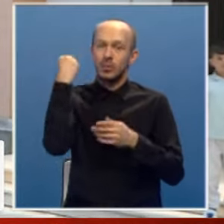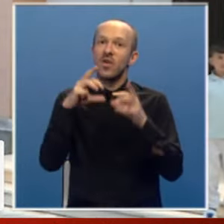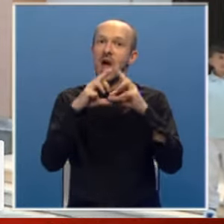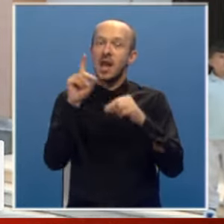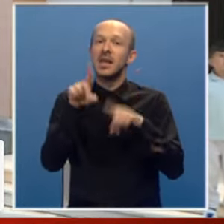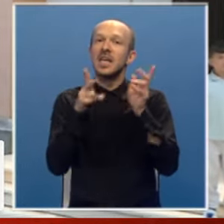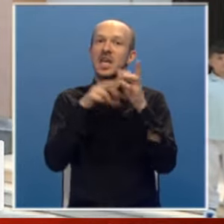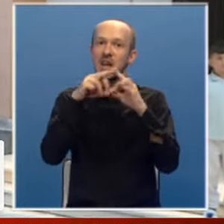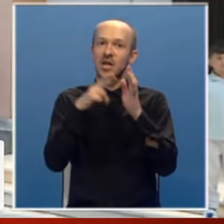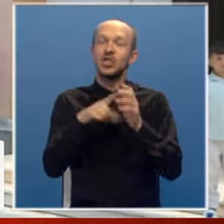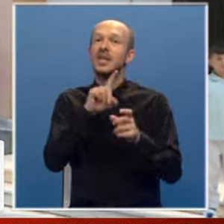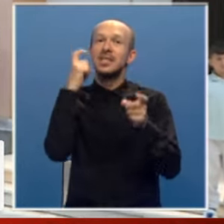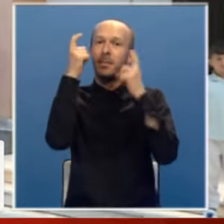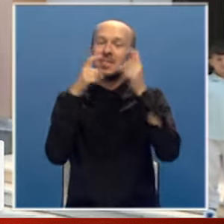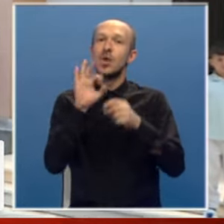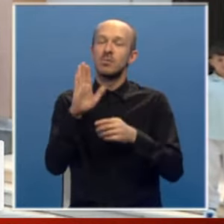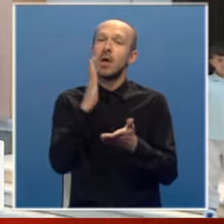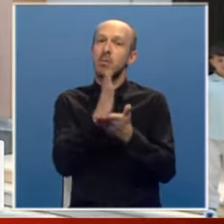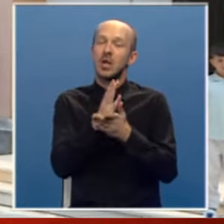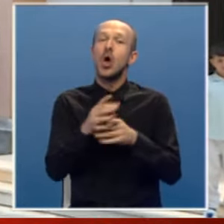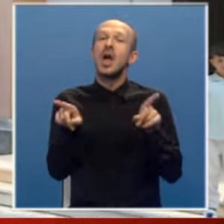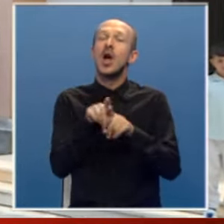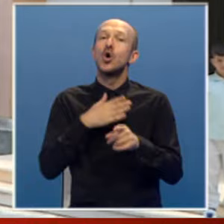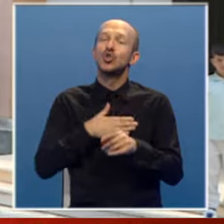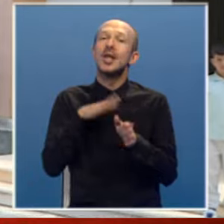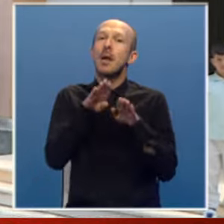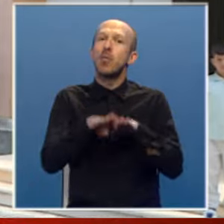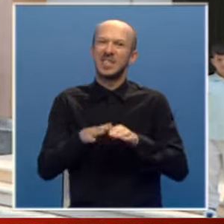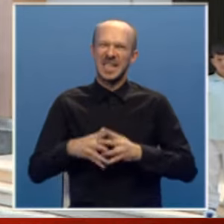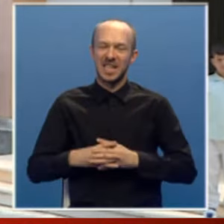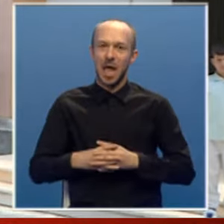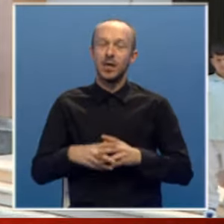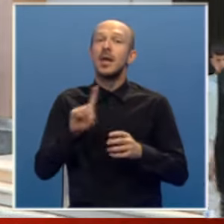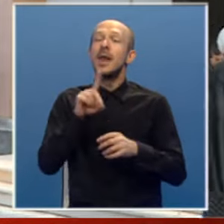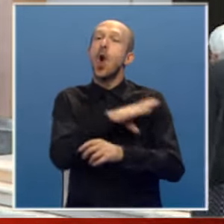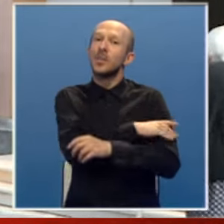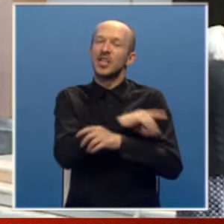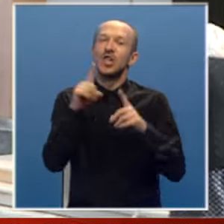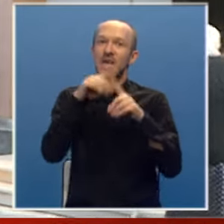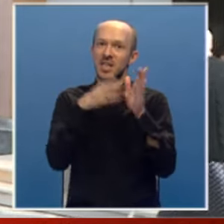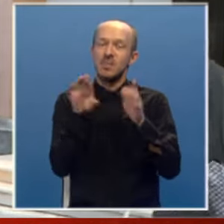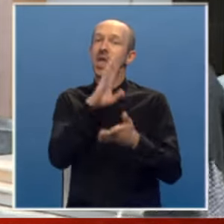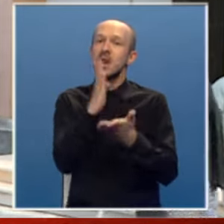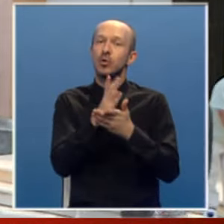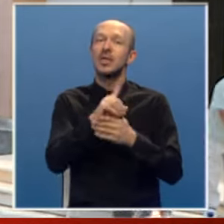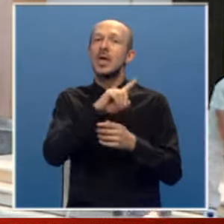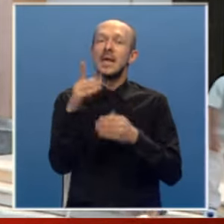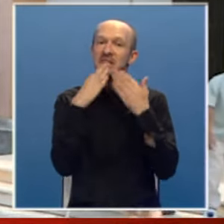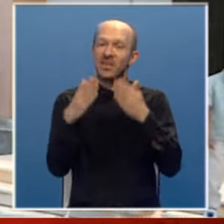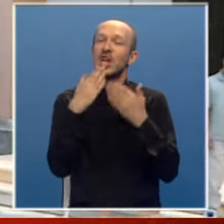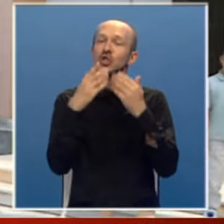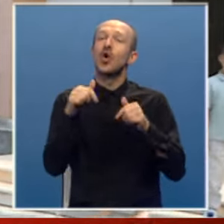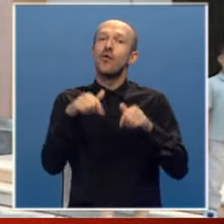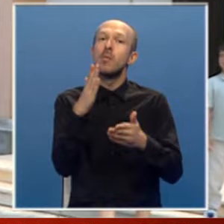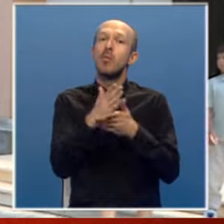neki način nisam mislila o njima. Da li je to bila kao želja da to potisnete, da se ne opterećujete tim, da ne budete nezahvan, kažete